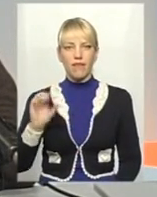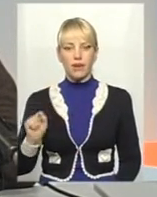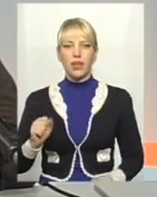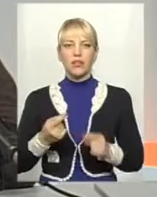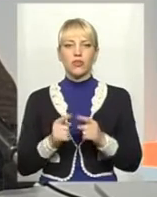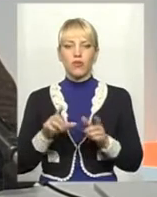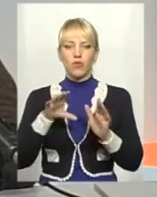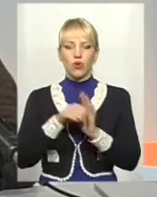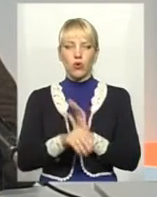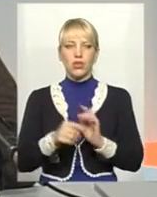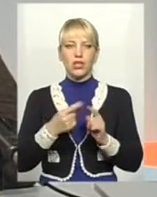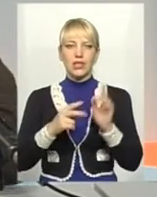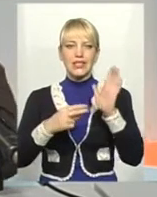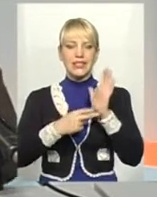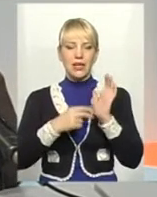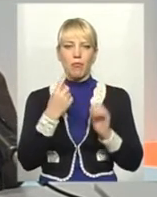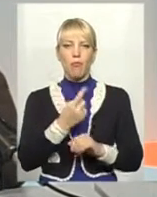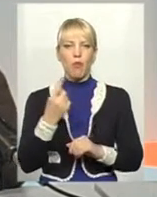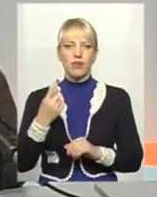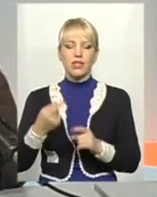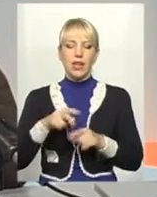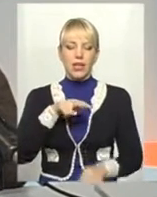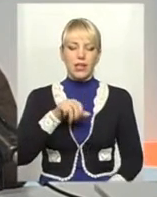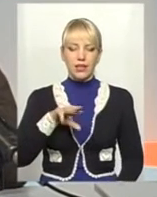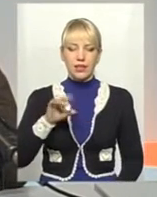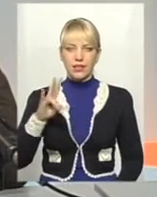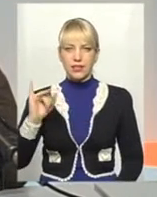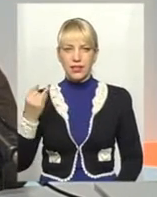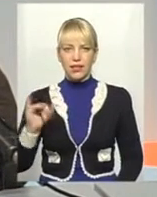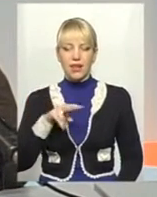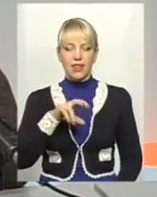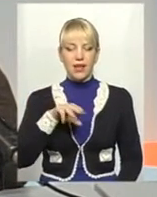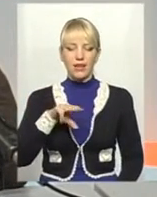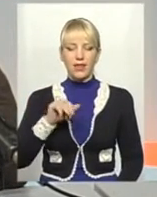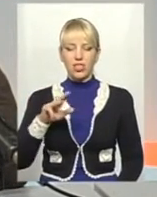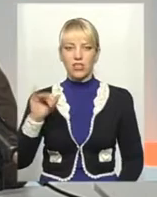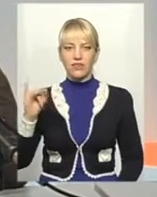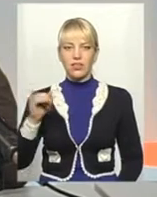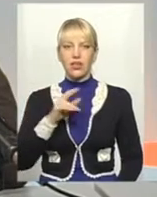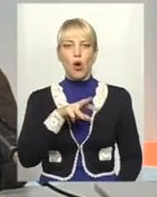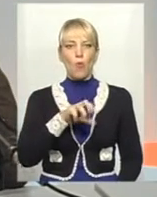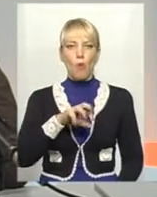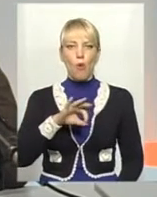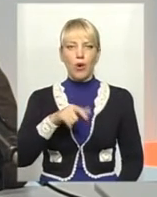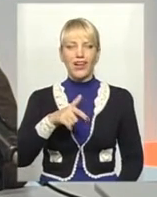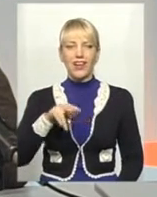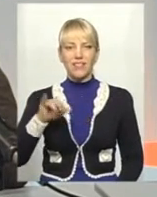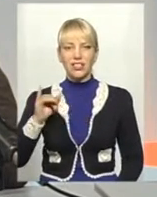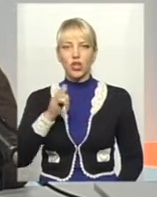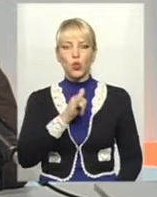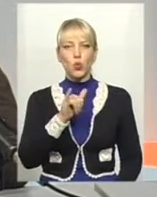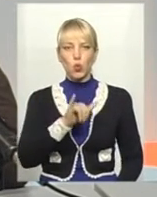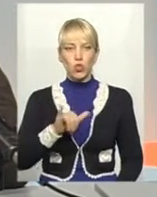нього входило на той час сім повітів. Це Літинський, Летичівський, Могилівський, Ушицький, Кам'янецький,